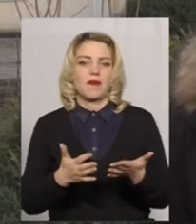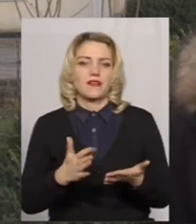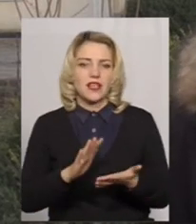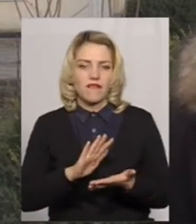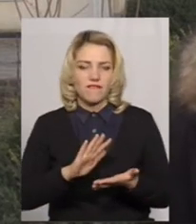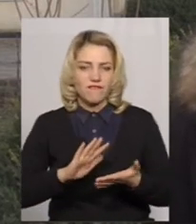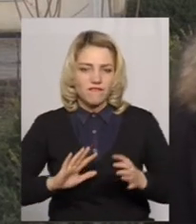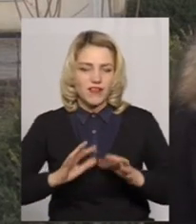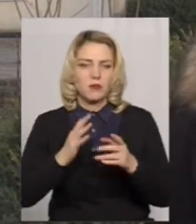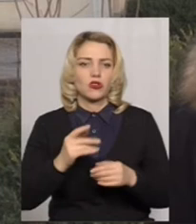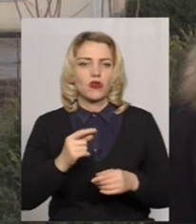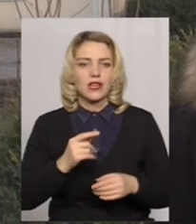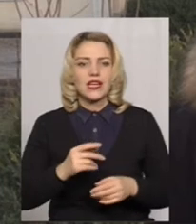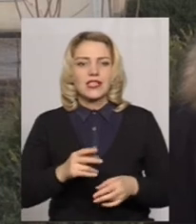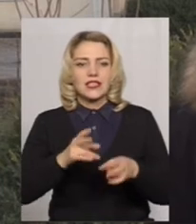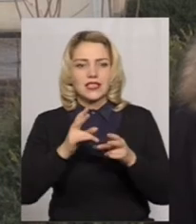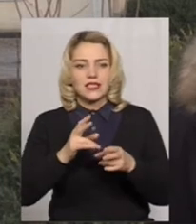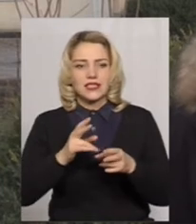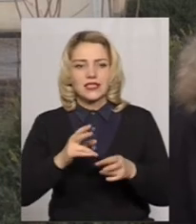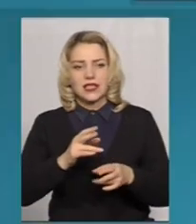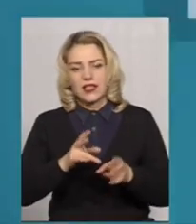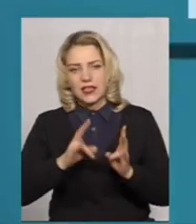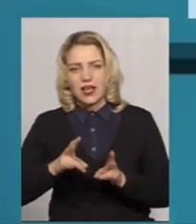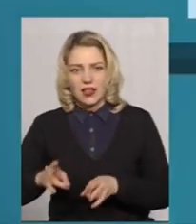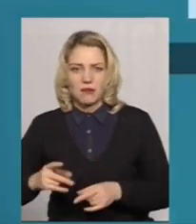літальними наслідками багатьох осіб.